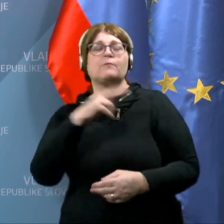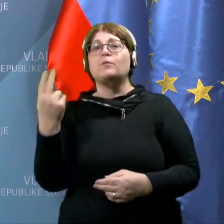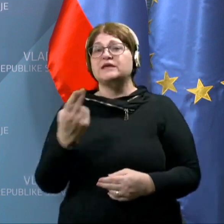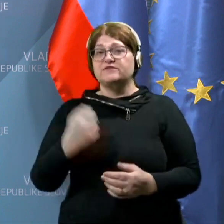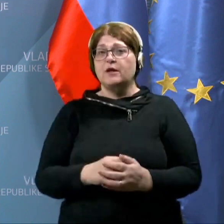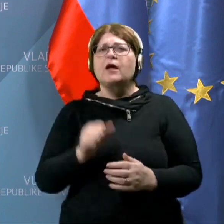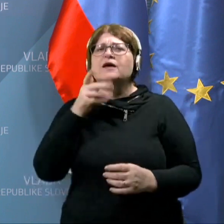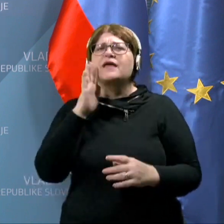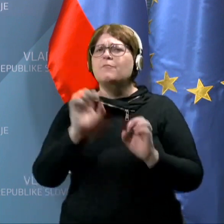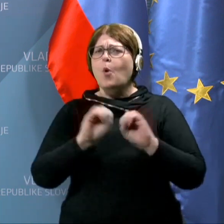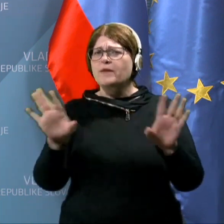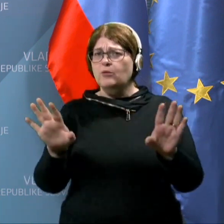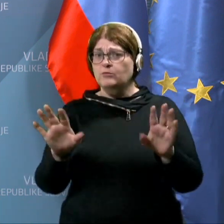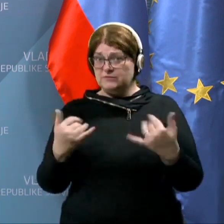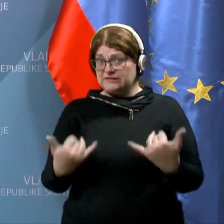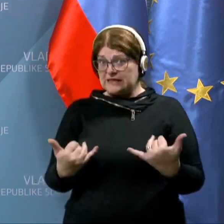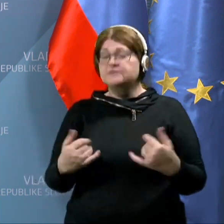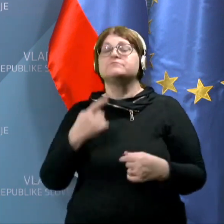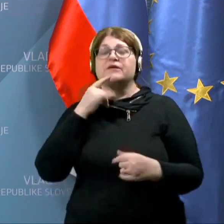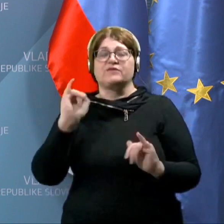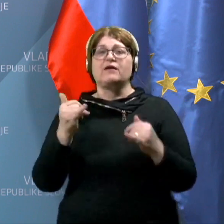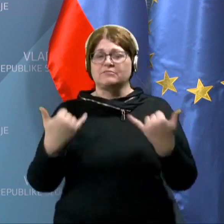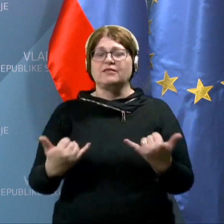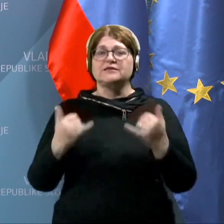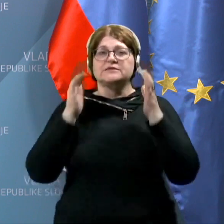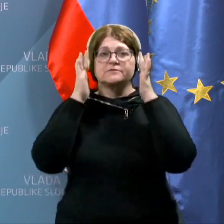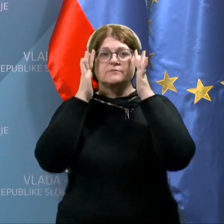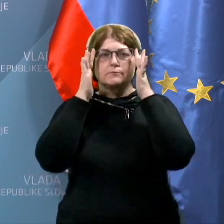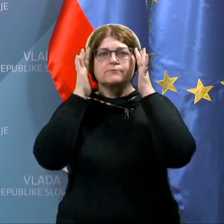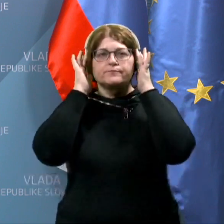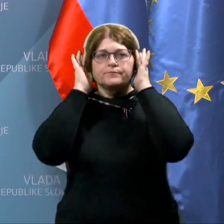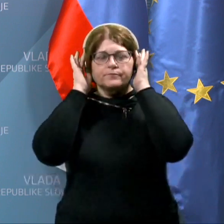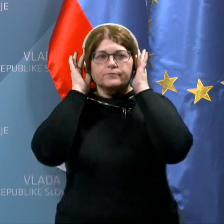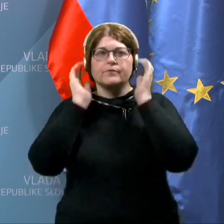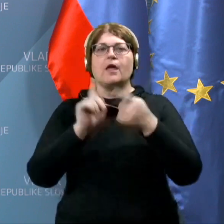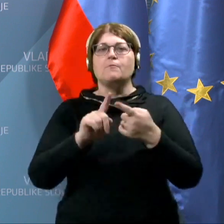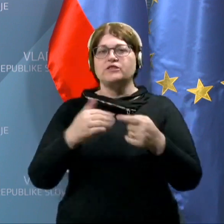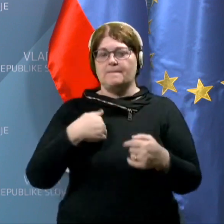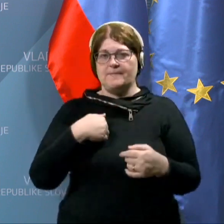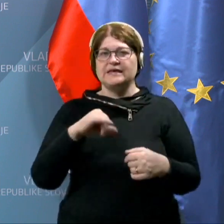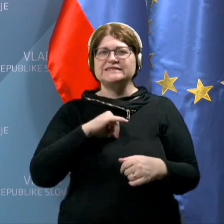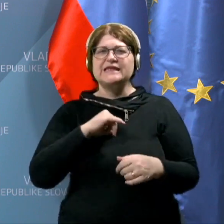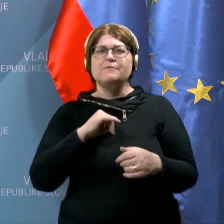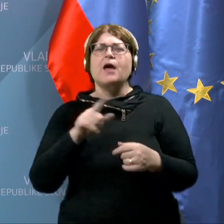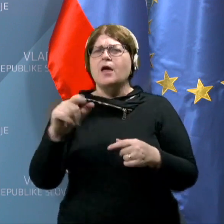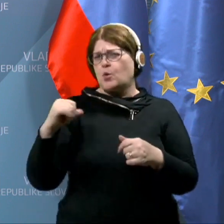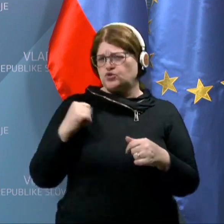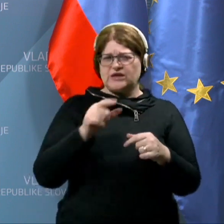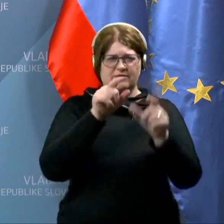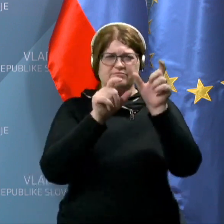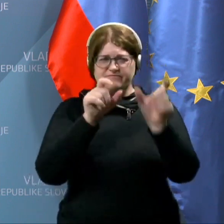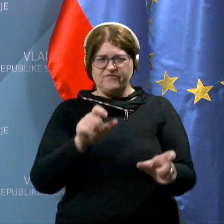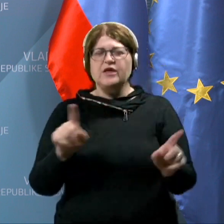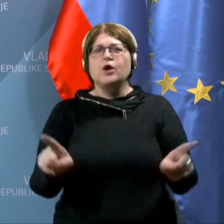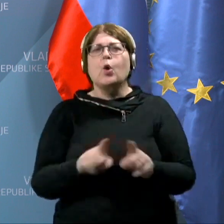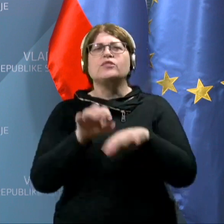Objavljen bo pa verjetno danes. Potem me zanima še, očeraj ste tako vi kot